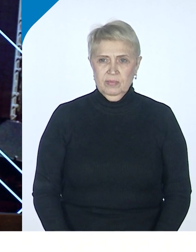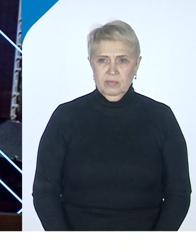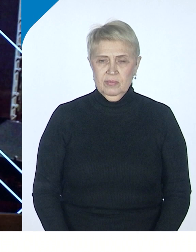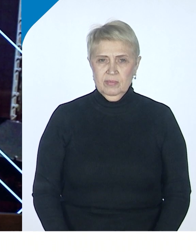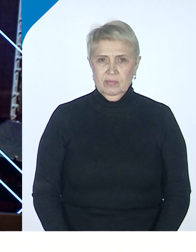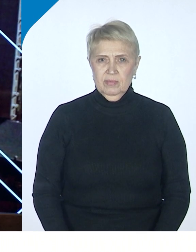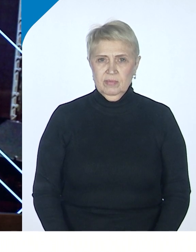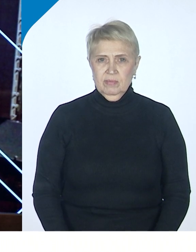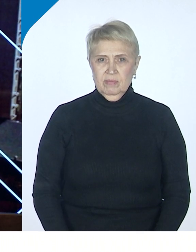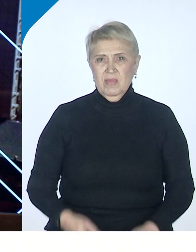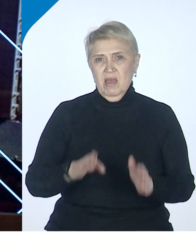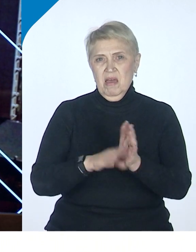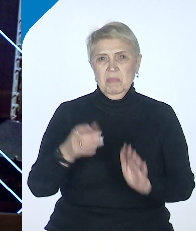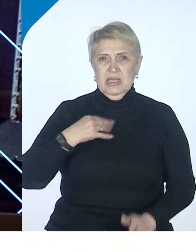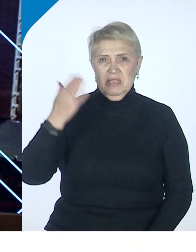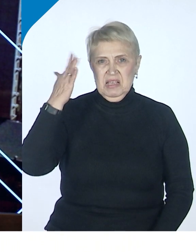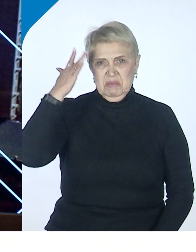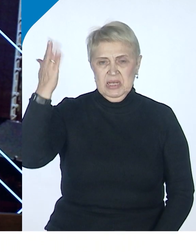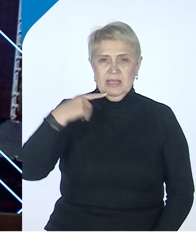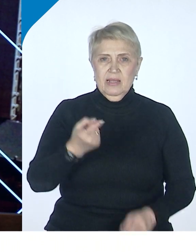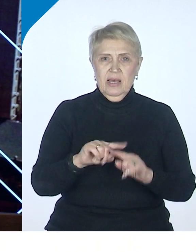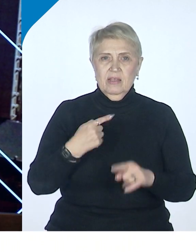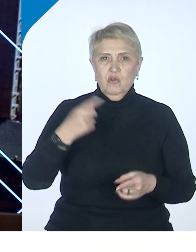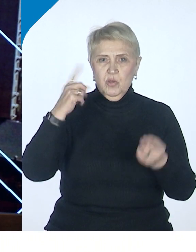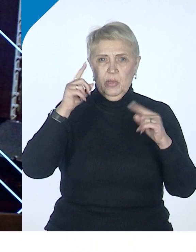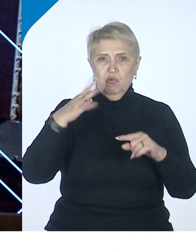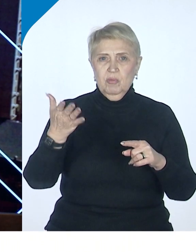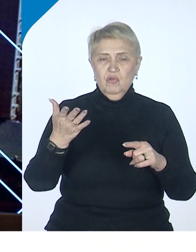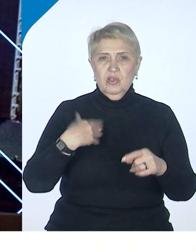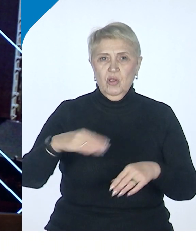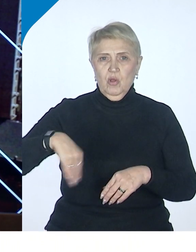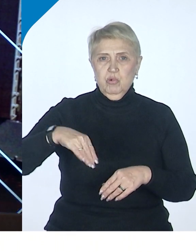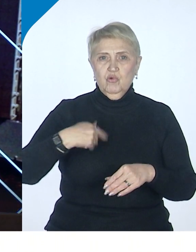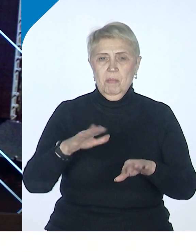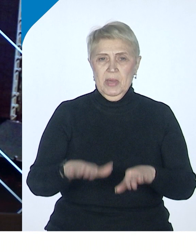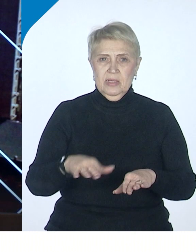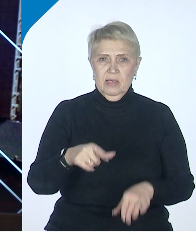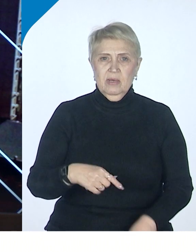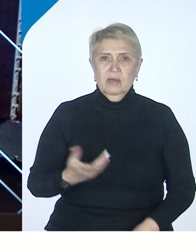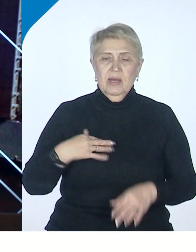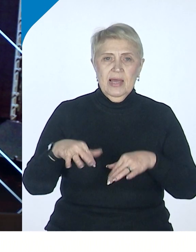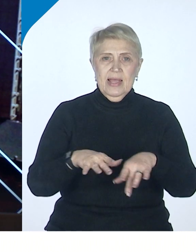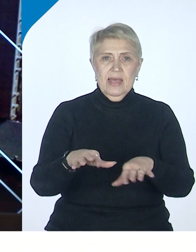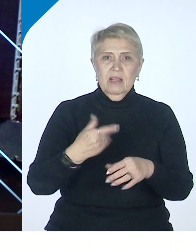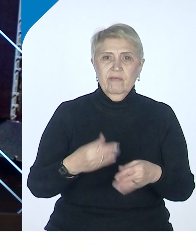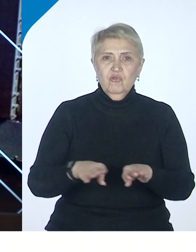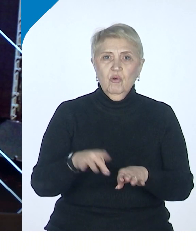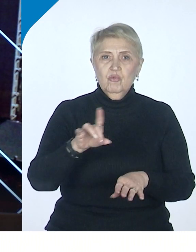бессмысленное занятие, вот это вот придумывание на пустом месте. Но дело в том, что